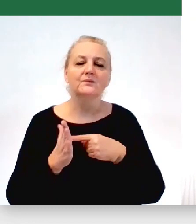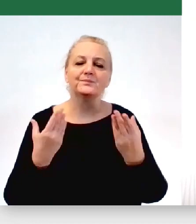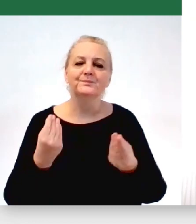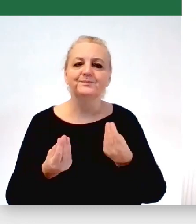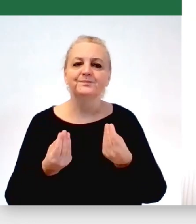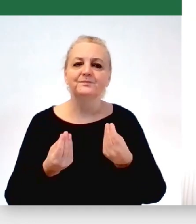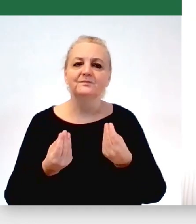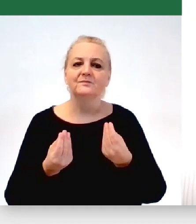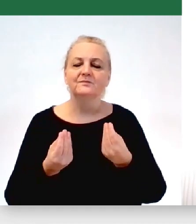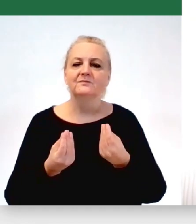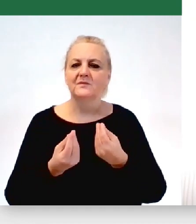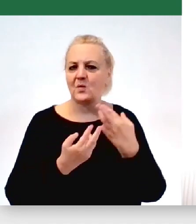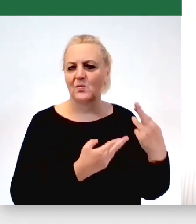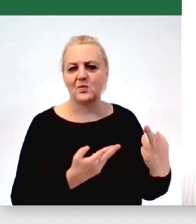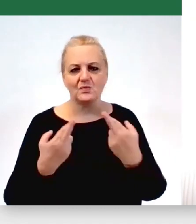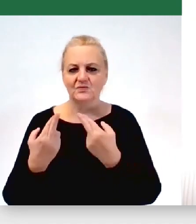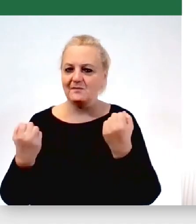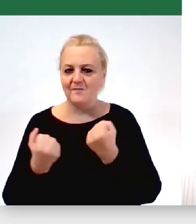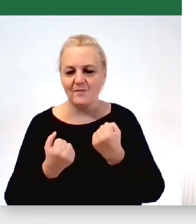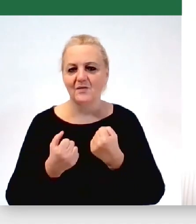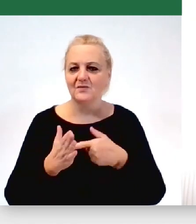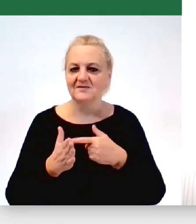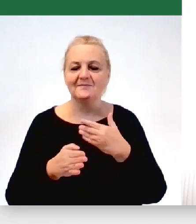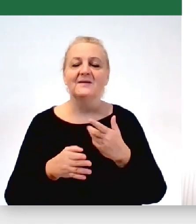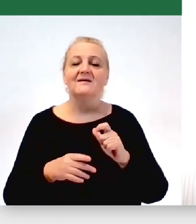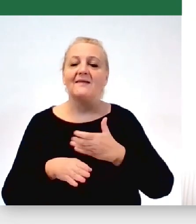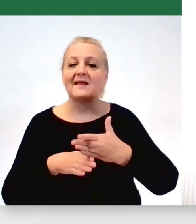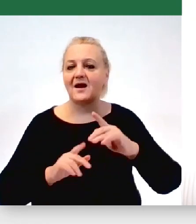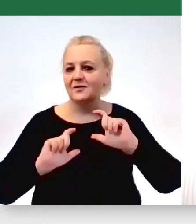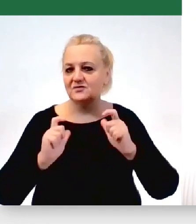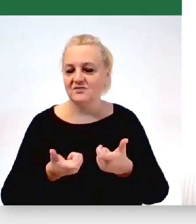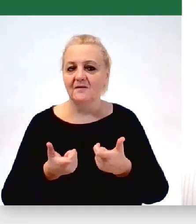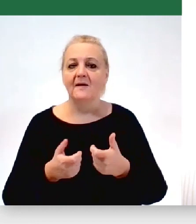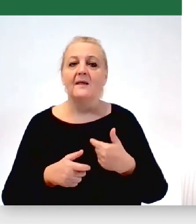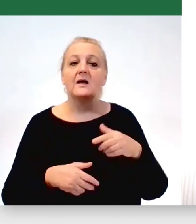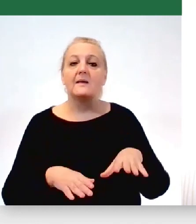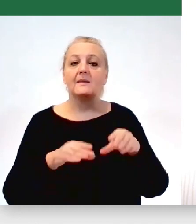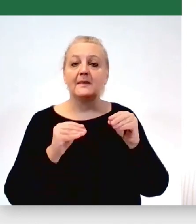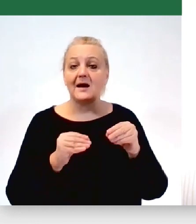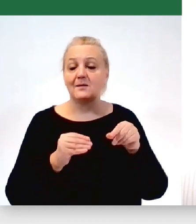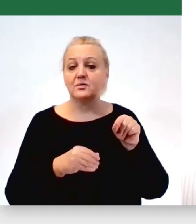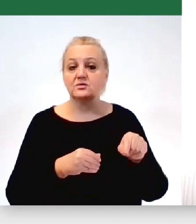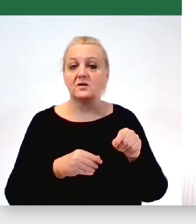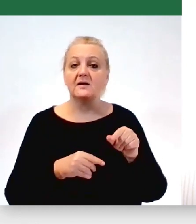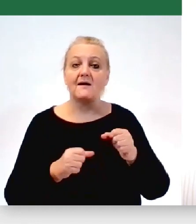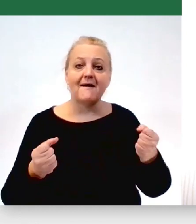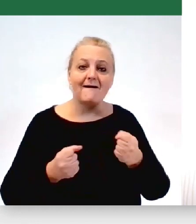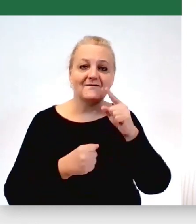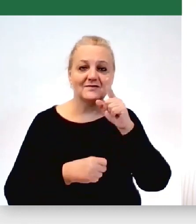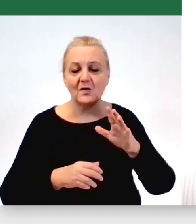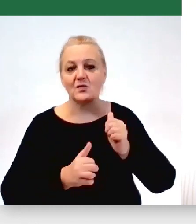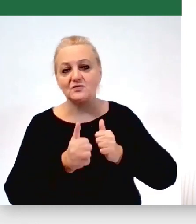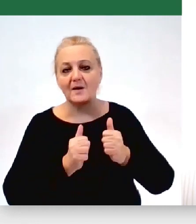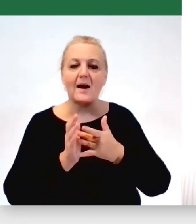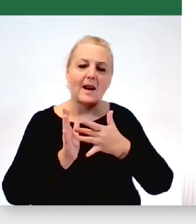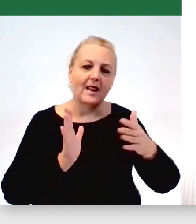wielkich różnic, tak, i tym, co się z nimi dalej dzieje, że z czegoś, co na początku jest fragmentem aktywności społecznej, sportu, bla, bla,